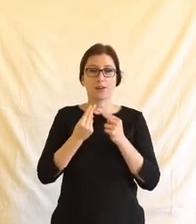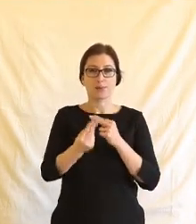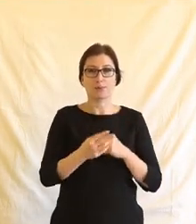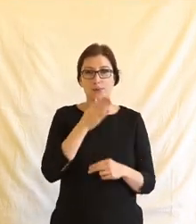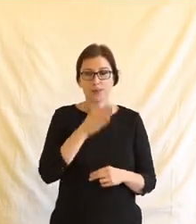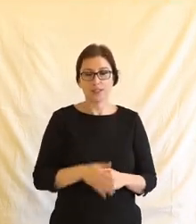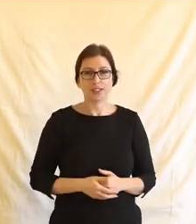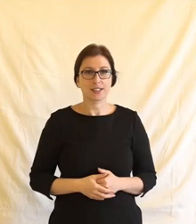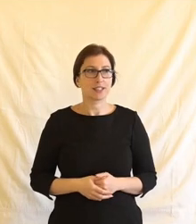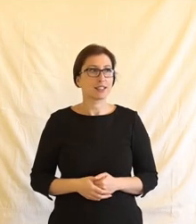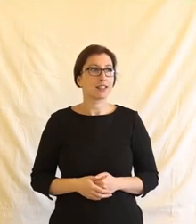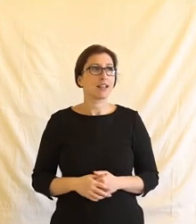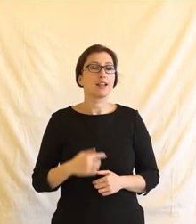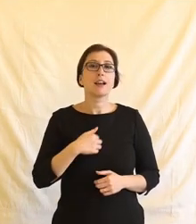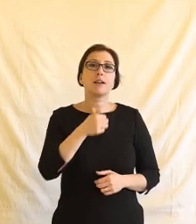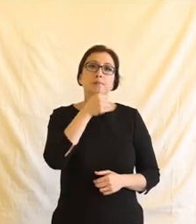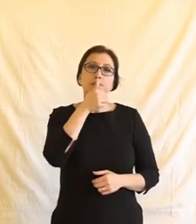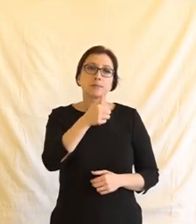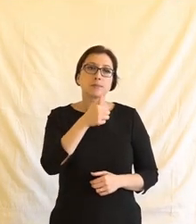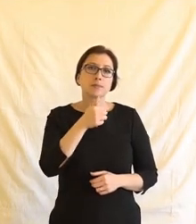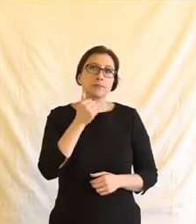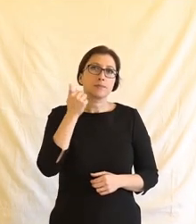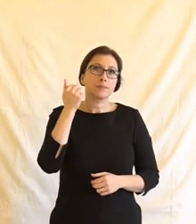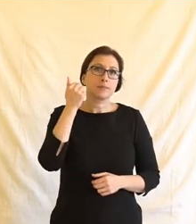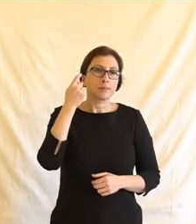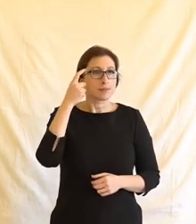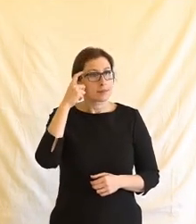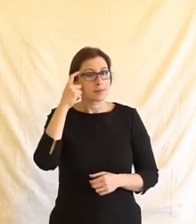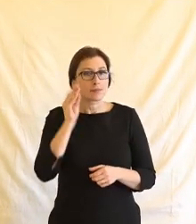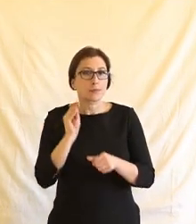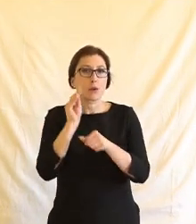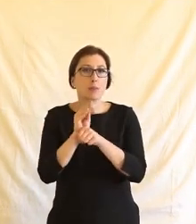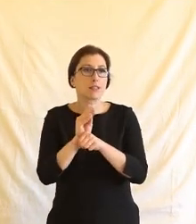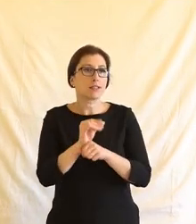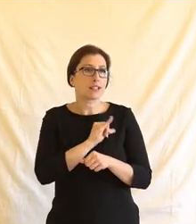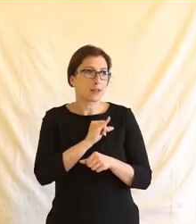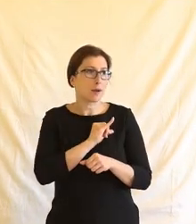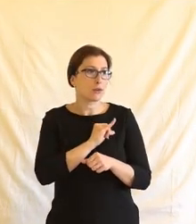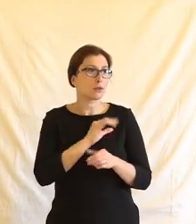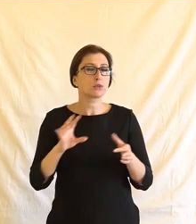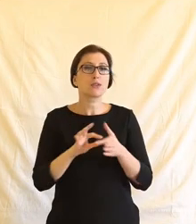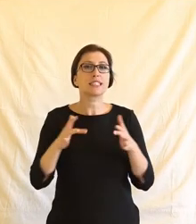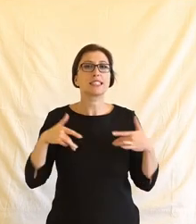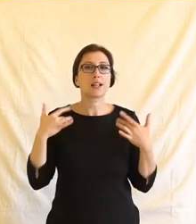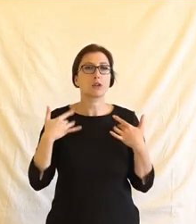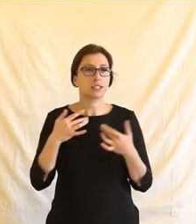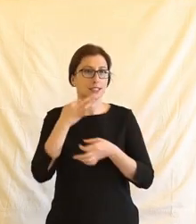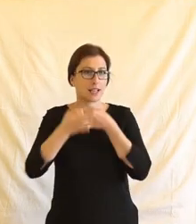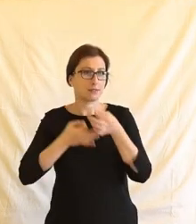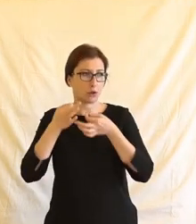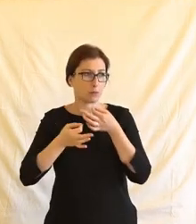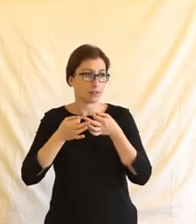Já nemám asi otázku, spíš takové jako doplnění nebo možná zajímavost ohledně právě těch zdravotnických dat.